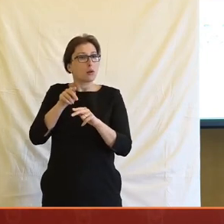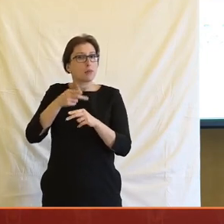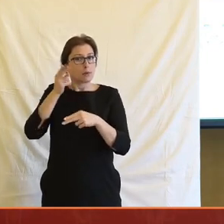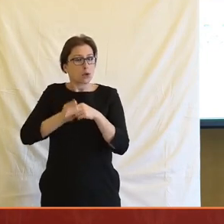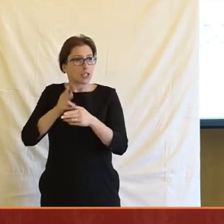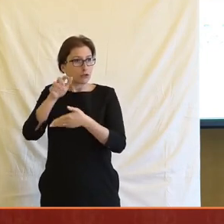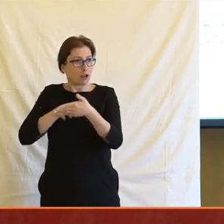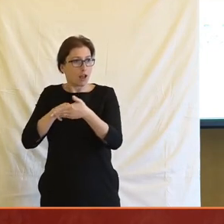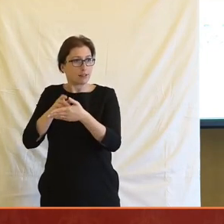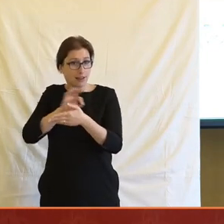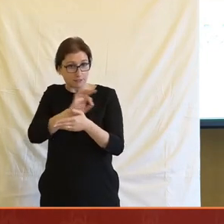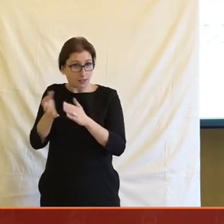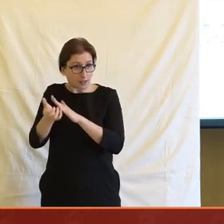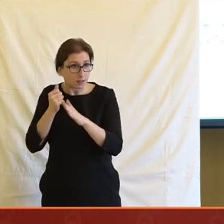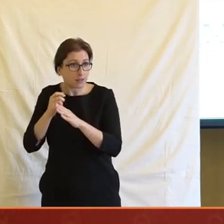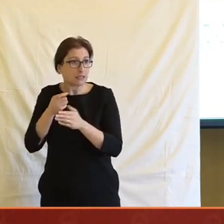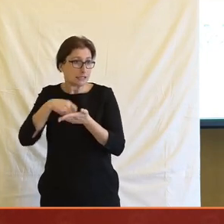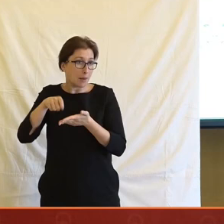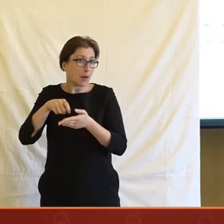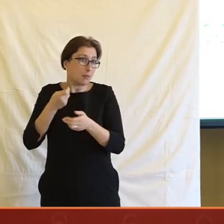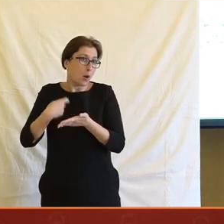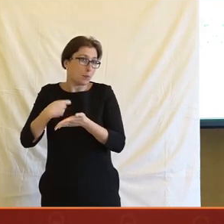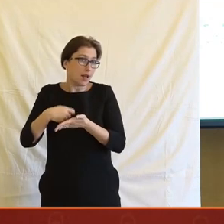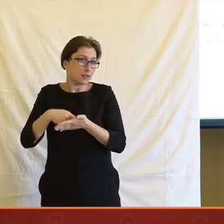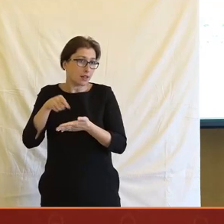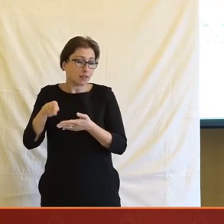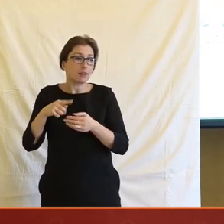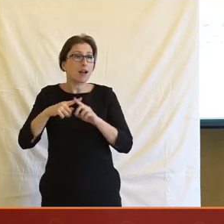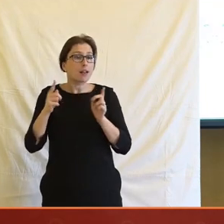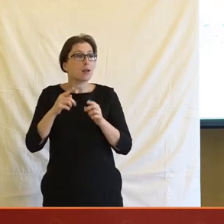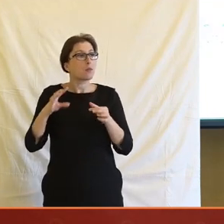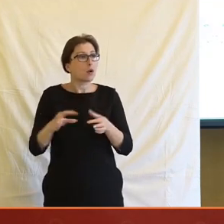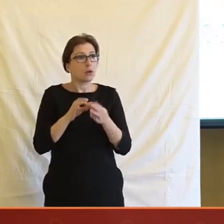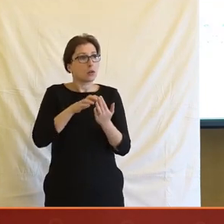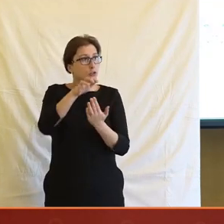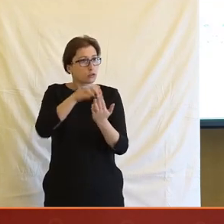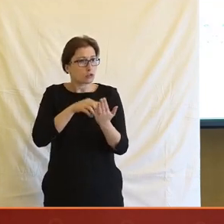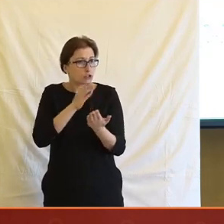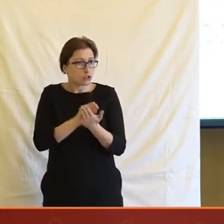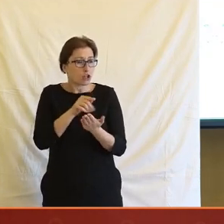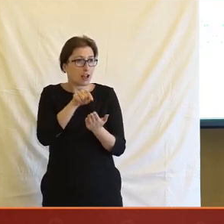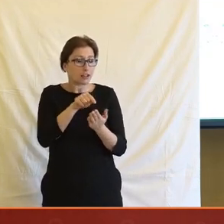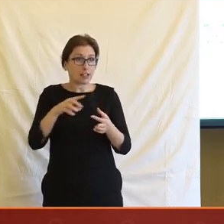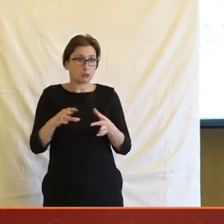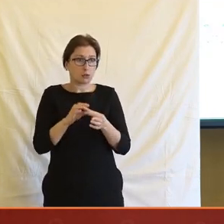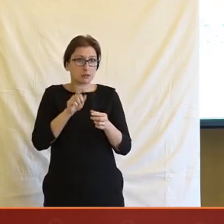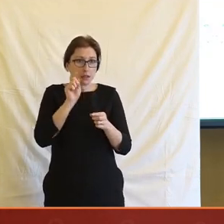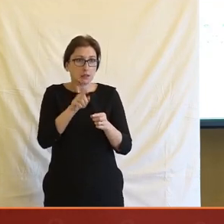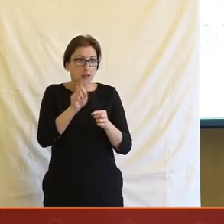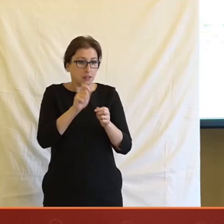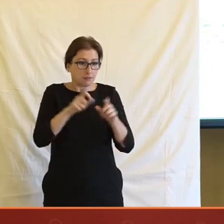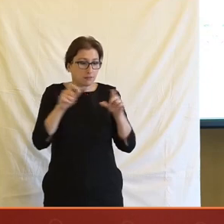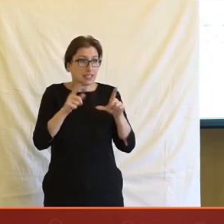věc je, že to zase přitahuje určitý typ žurnalistiky, který třeba tak není úplně toxický, jako ten vyloženě klikancovej, ale i tak to